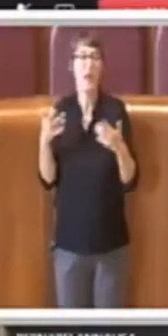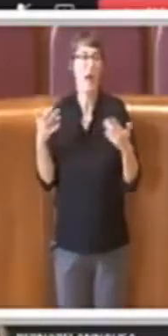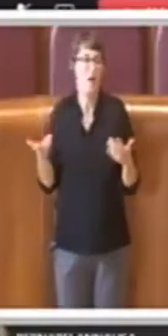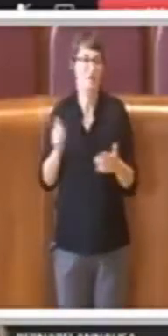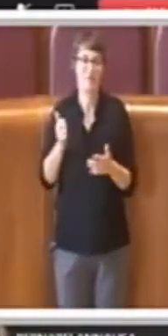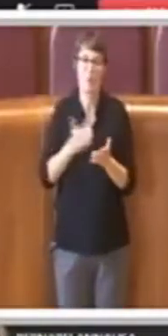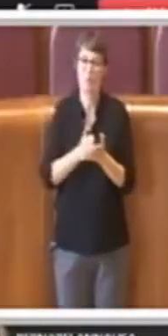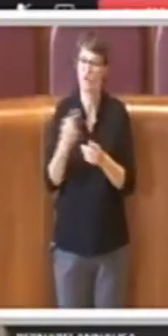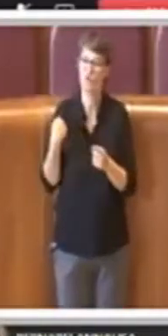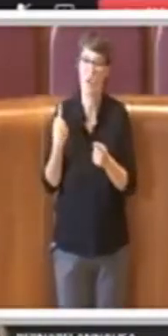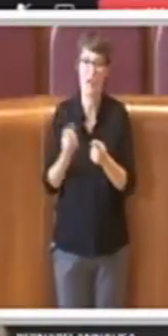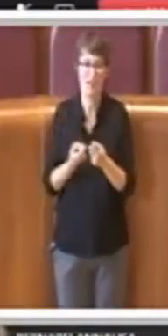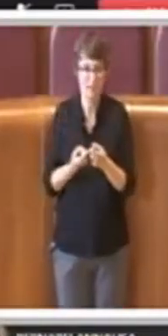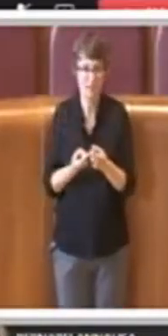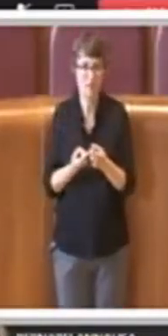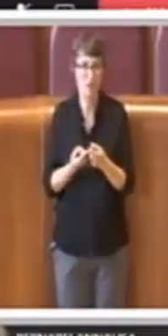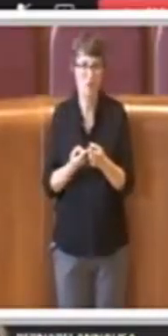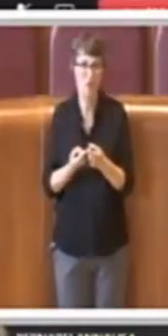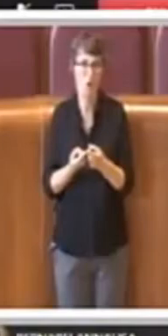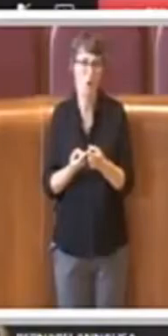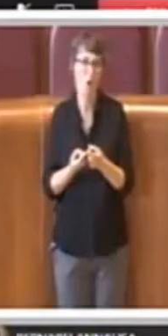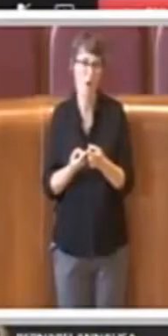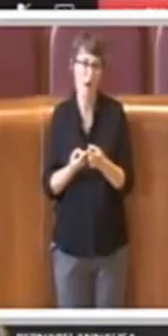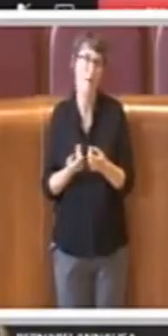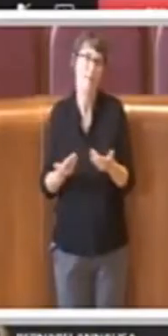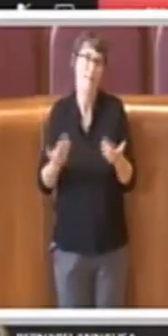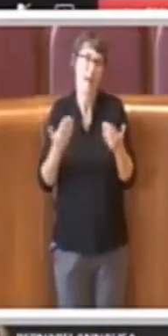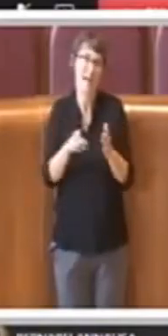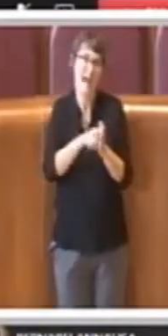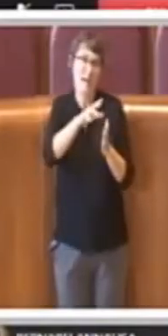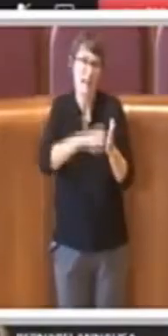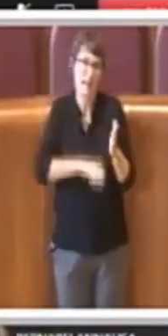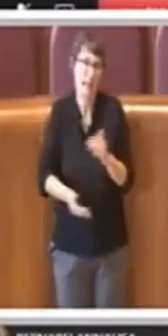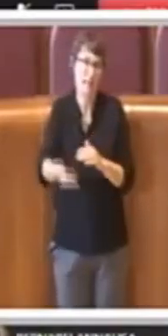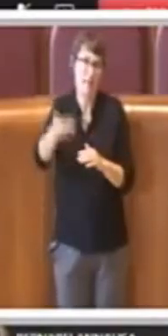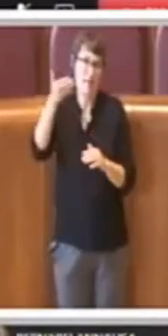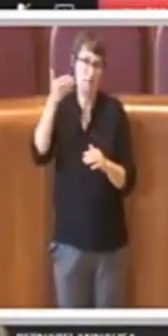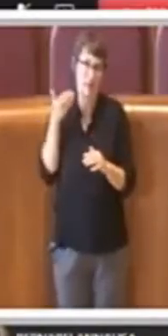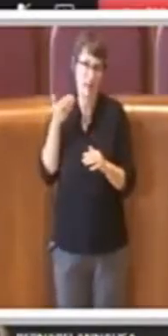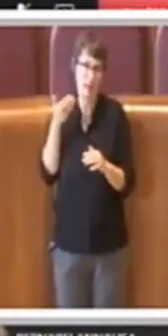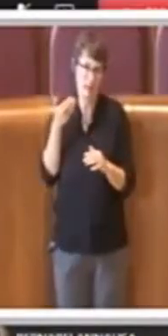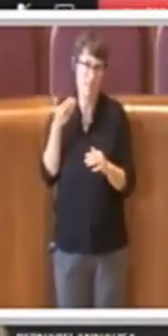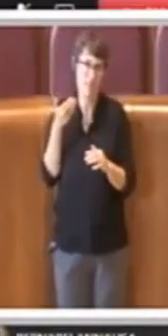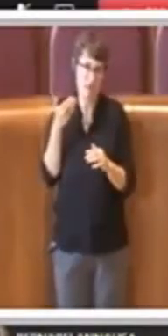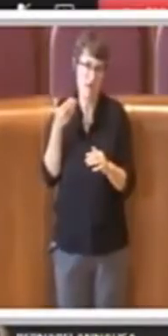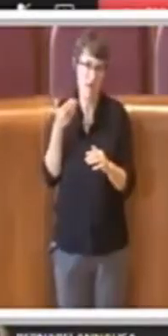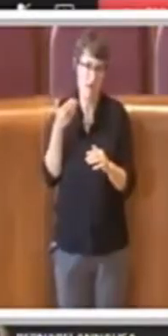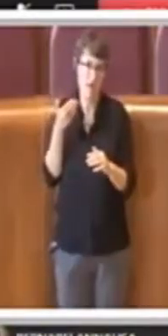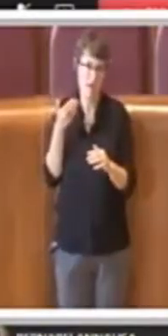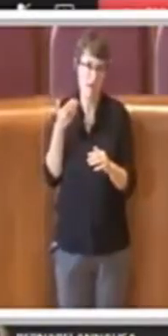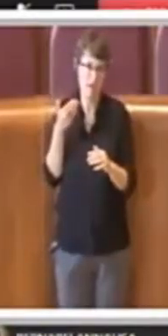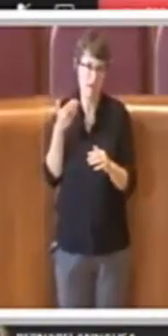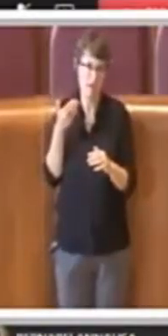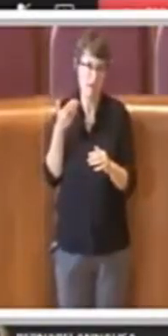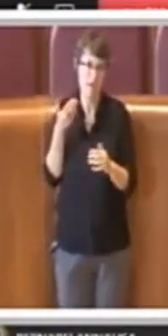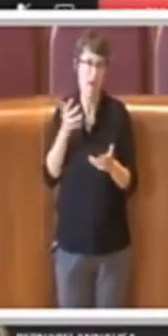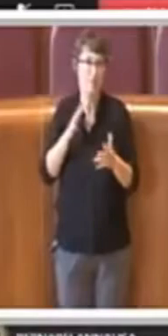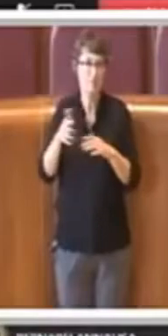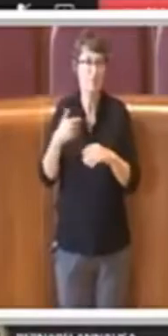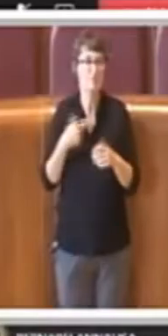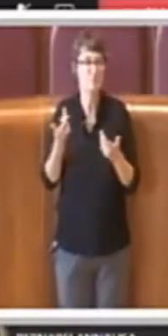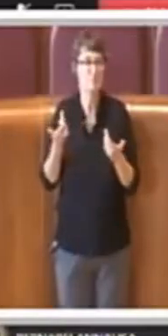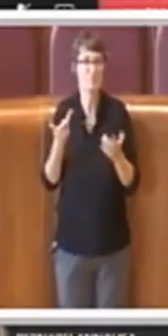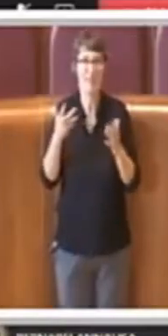anni a questa parte fosse stata fatta questa delibera di quanti appartamenti potremmo disporre? Potremmo aver calmerato